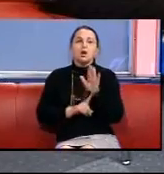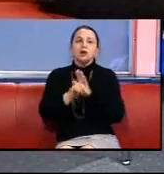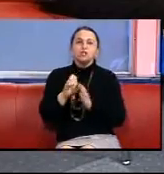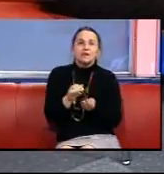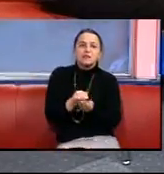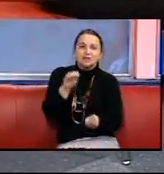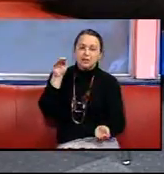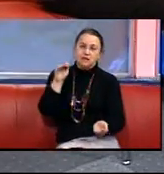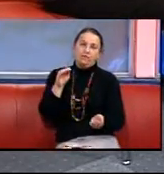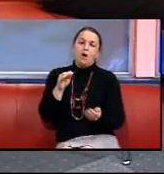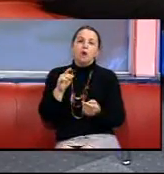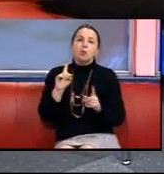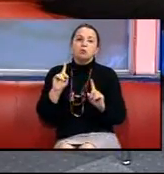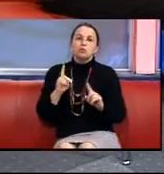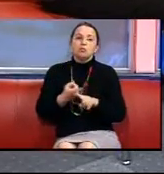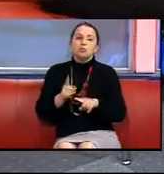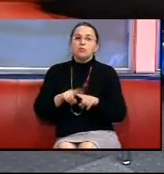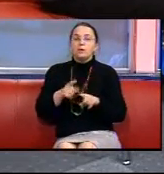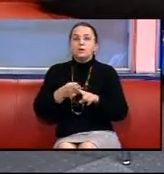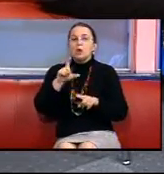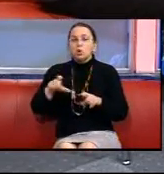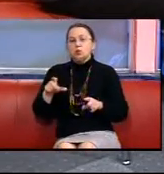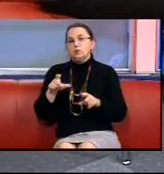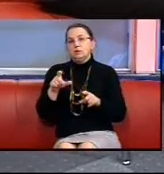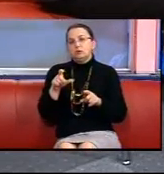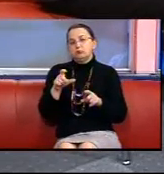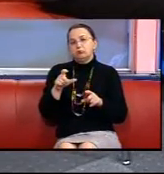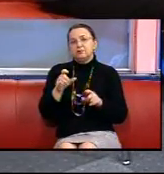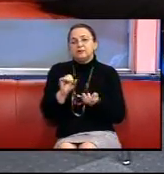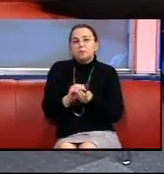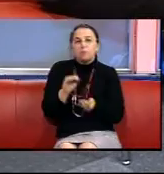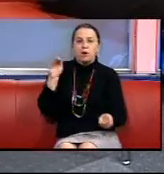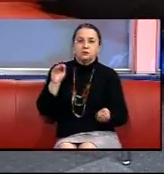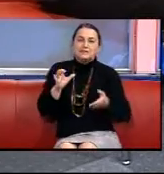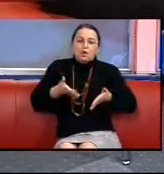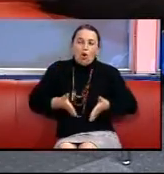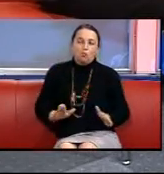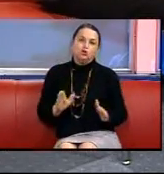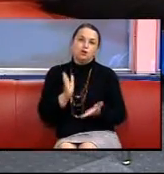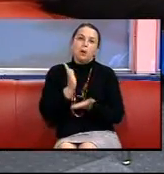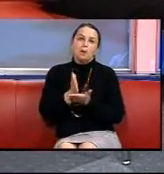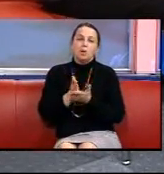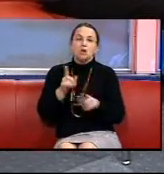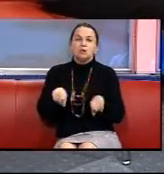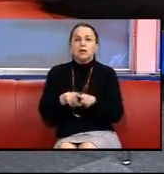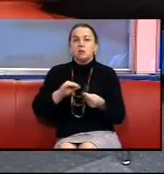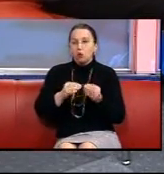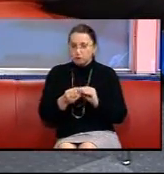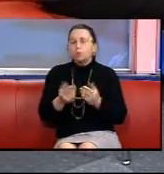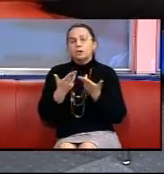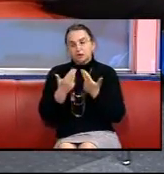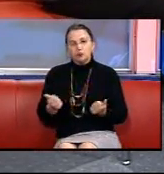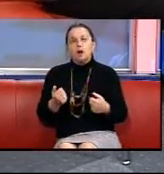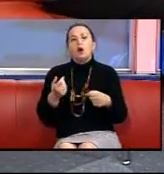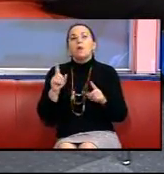дитинства Адже ці люди, вони здебільш саме з маличку, з народження мають такі проблеми Да, ну почему